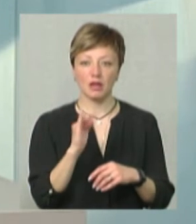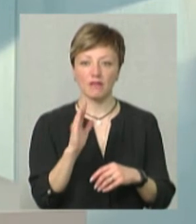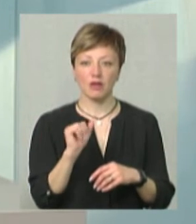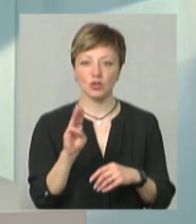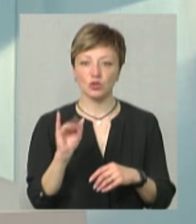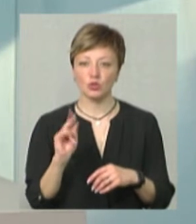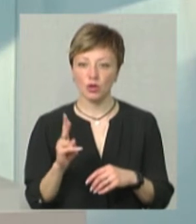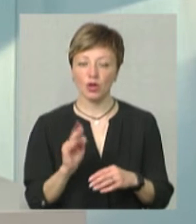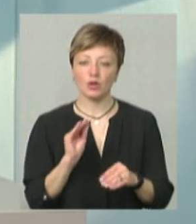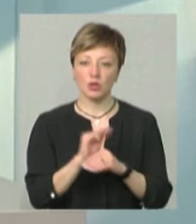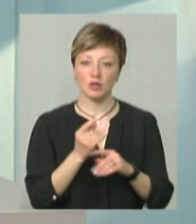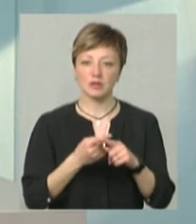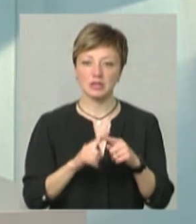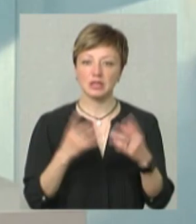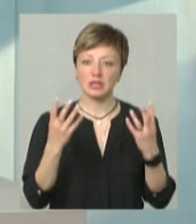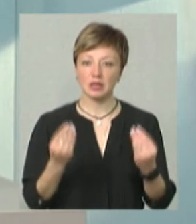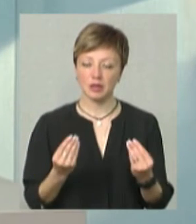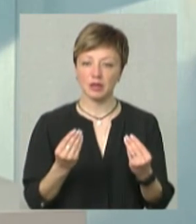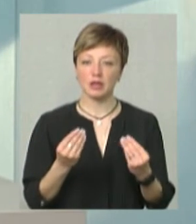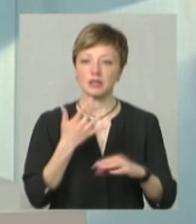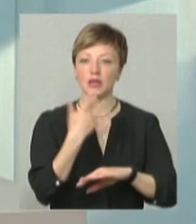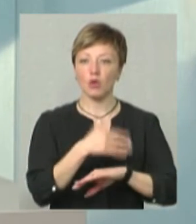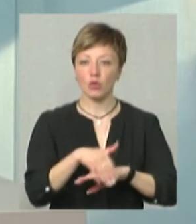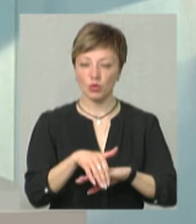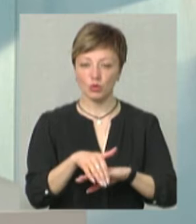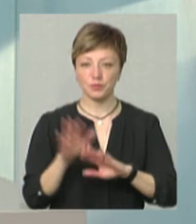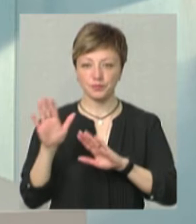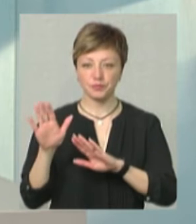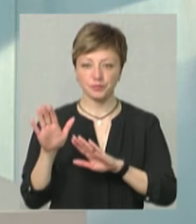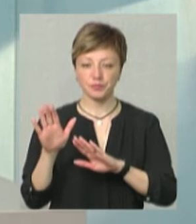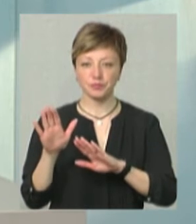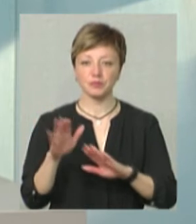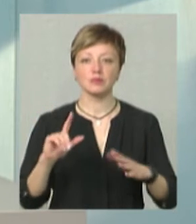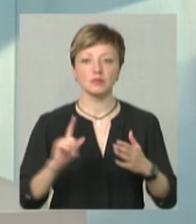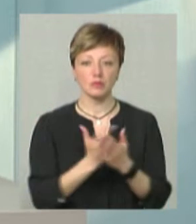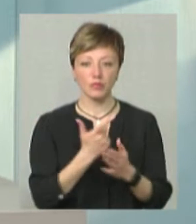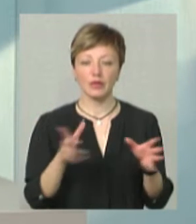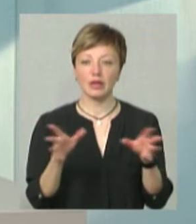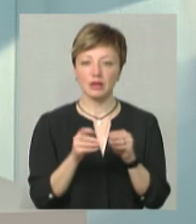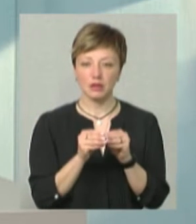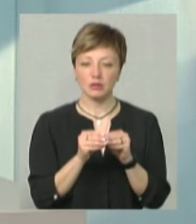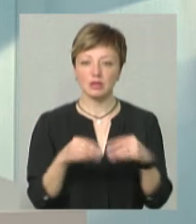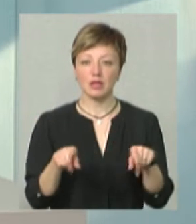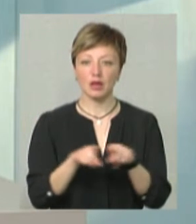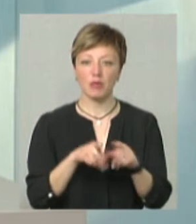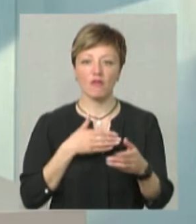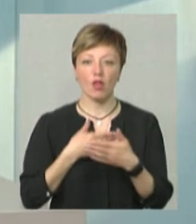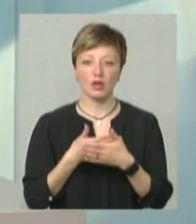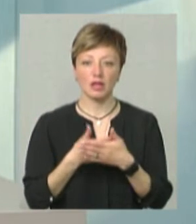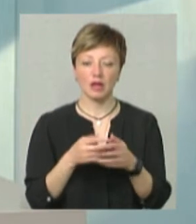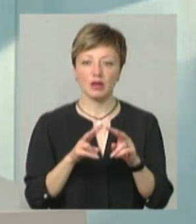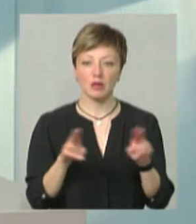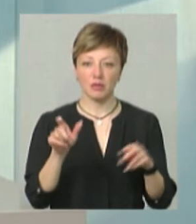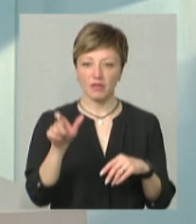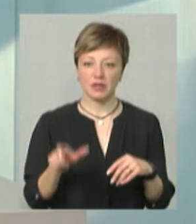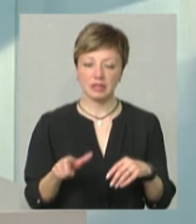Додам, що у ці дні він перебуває за кордоном, вкотре разом із такими ж волонтерами, як і він,